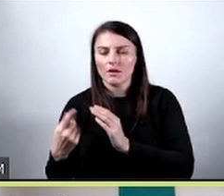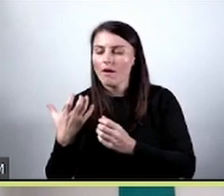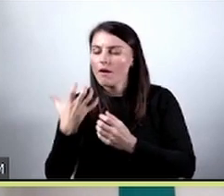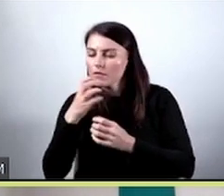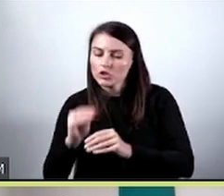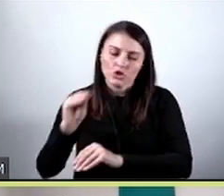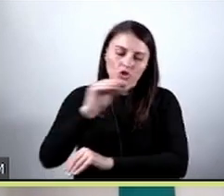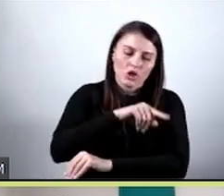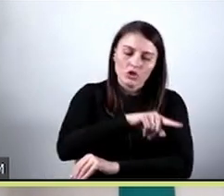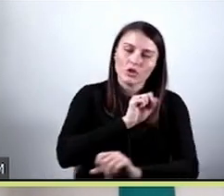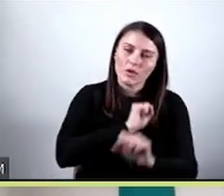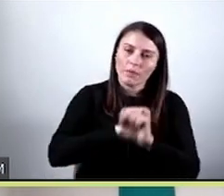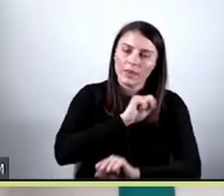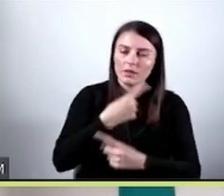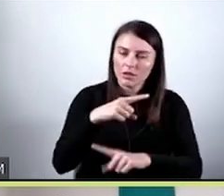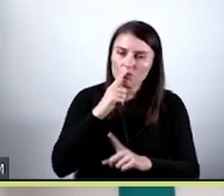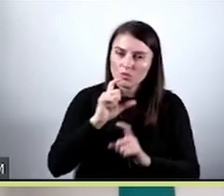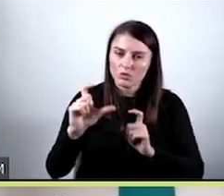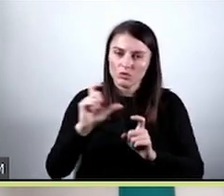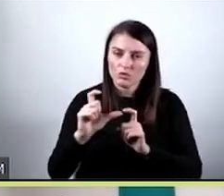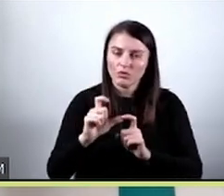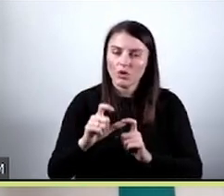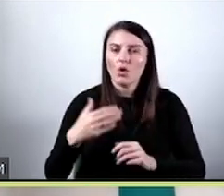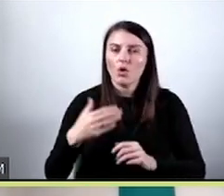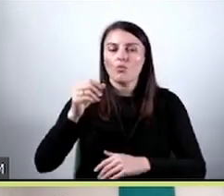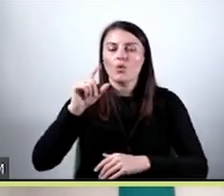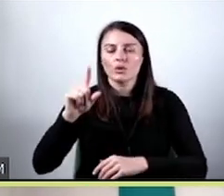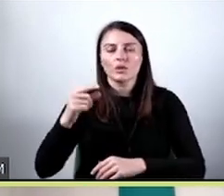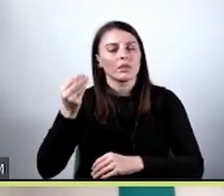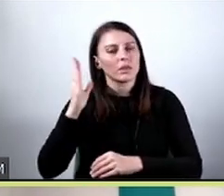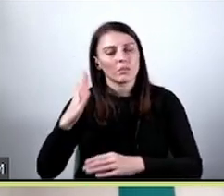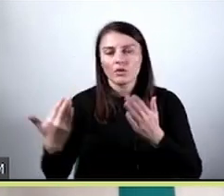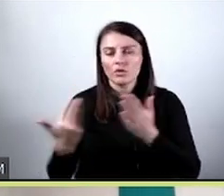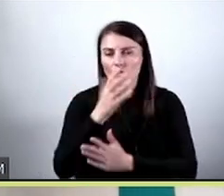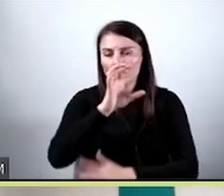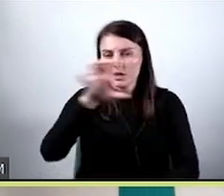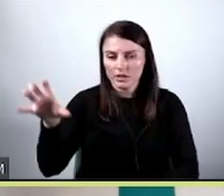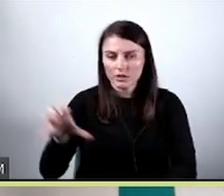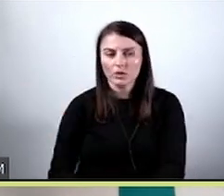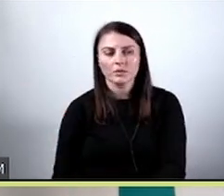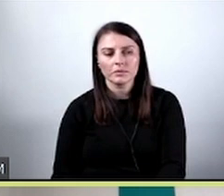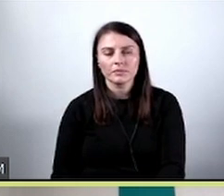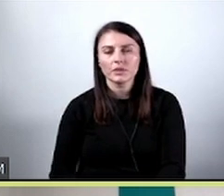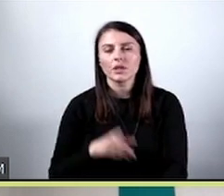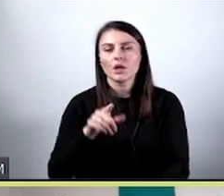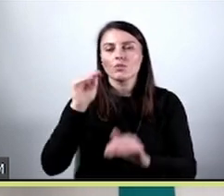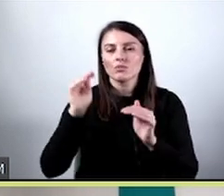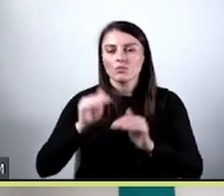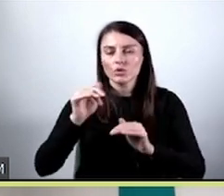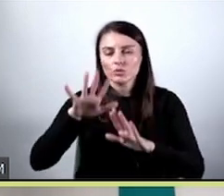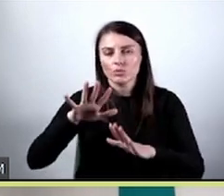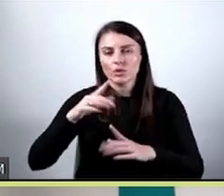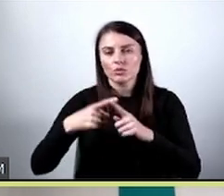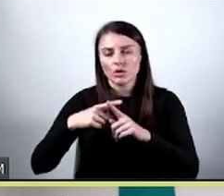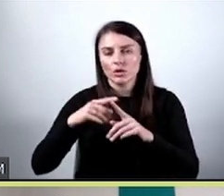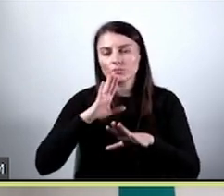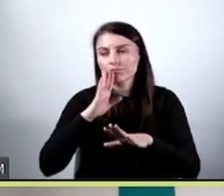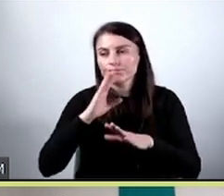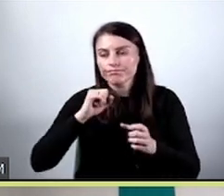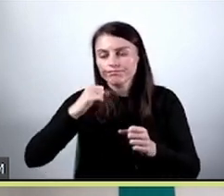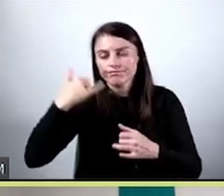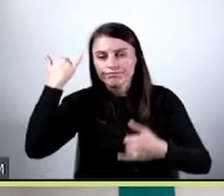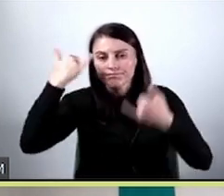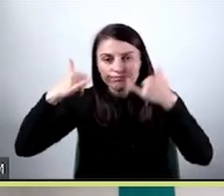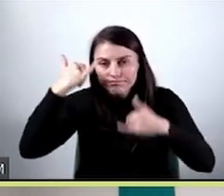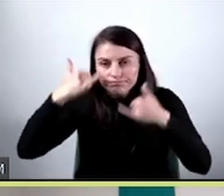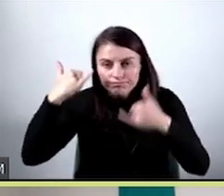nie wystąpił. Może być tak, że model nie będzie dopuszczał nowych kategorii, a może być tak, że on się po prostu wysypie i będzie stworzył to błędem